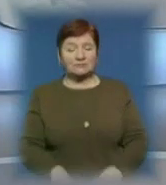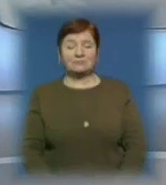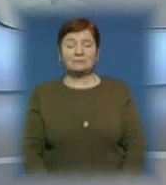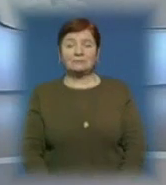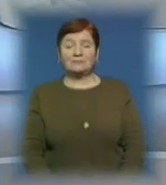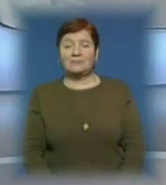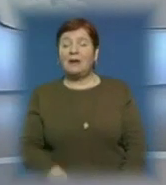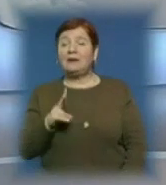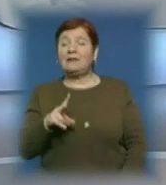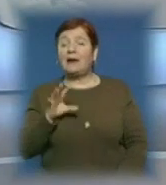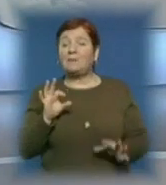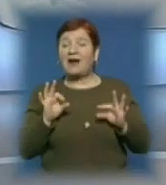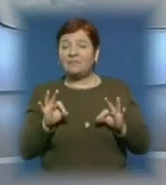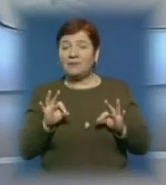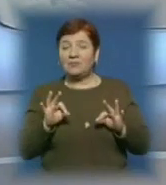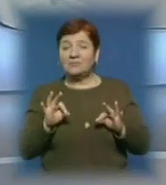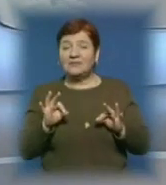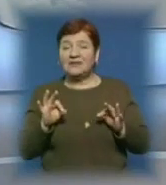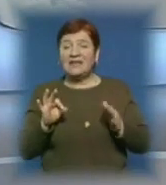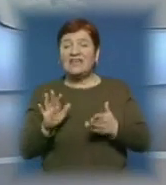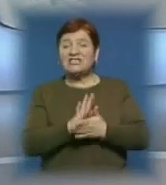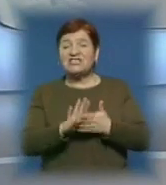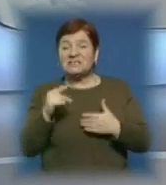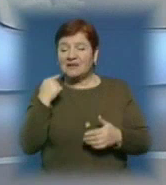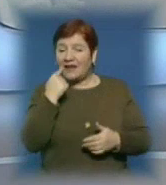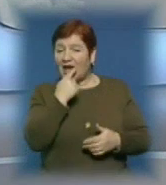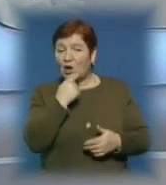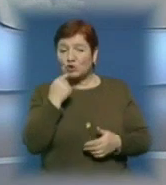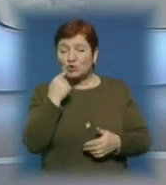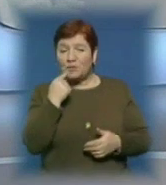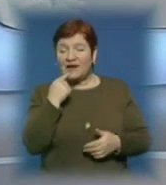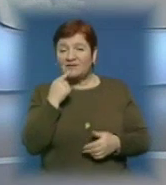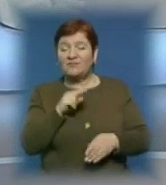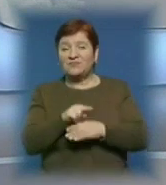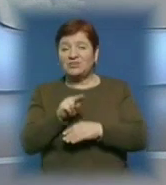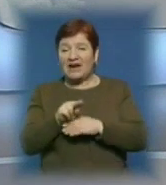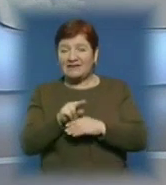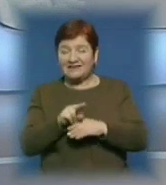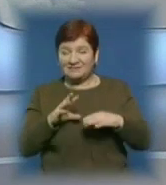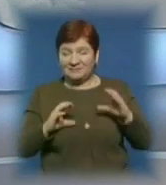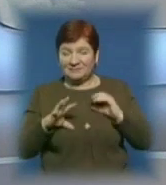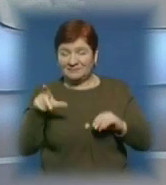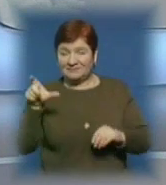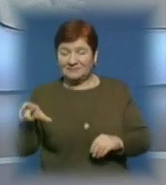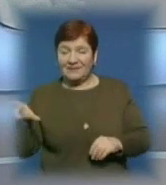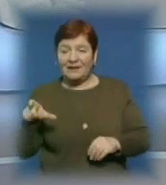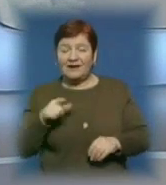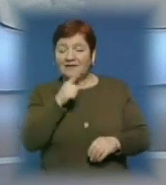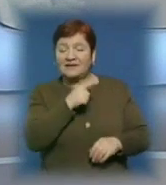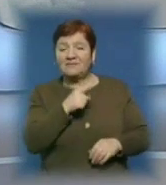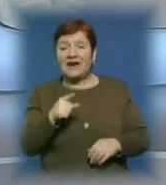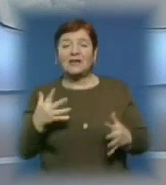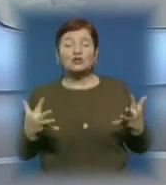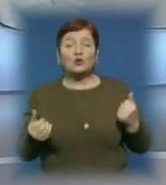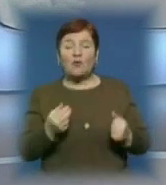Як правильно чистити зуби, вчать стоматологи-інтерни Ужгородського національного університету. З вересня в Ужгороді триває проєкт